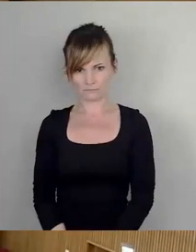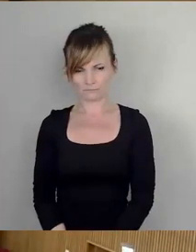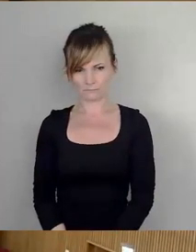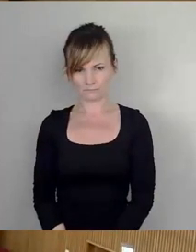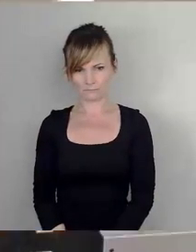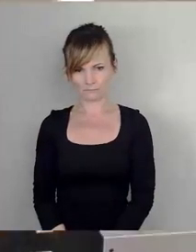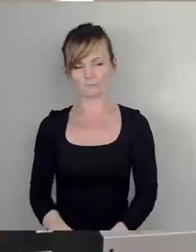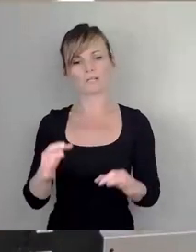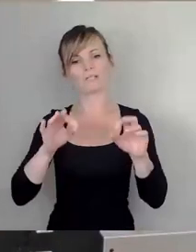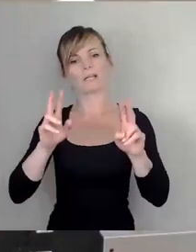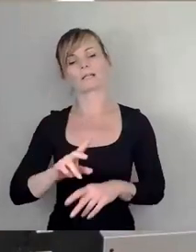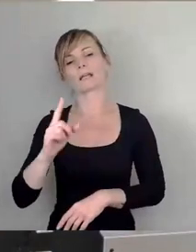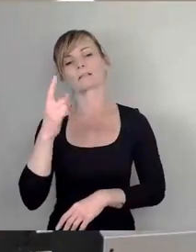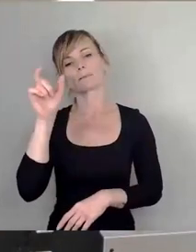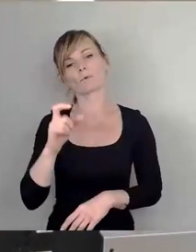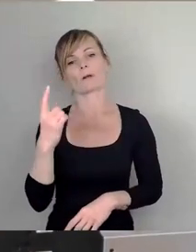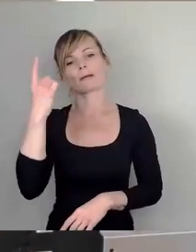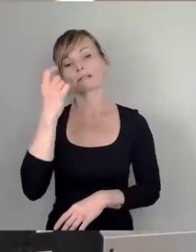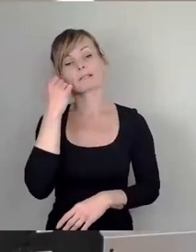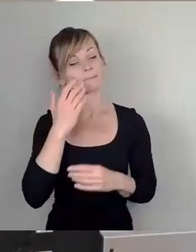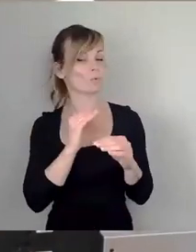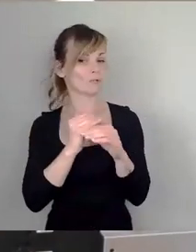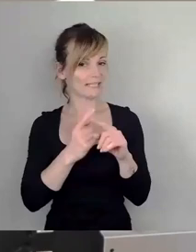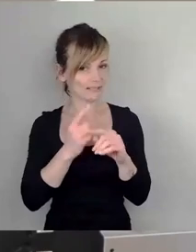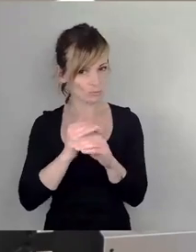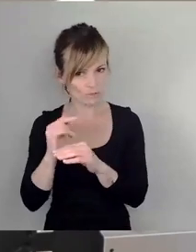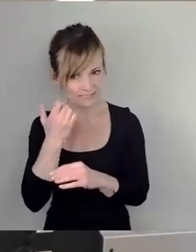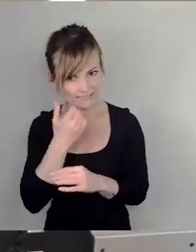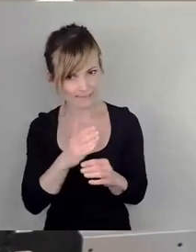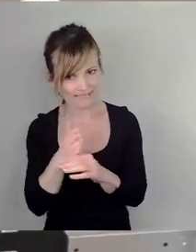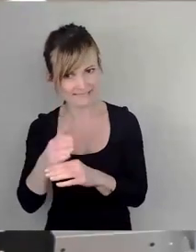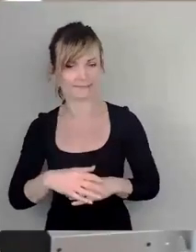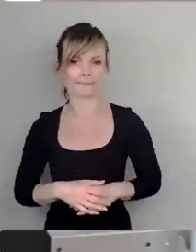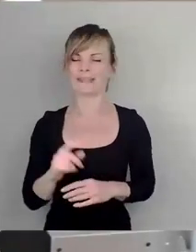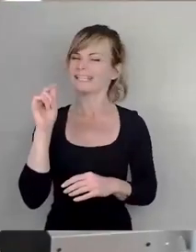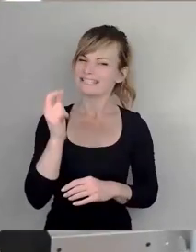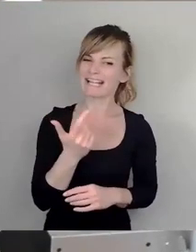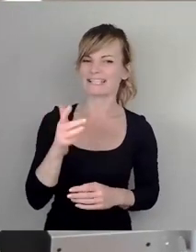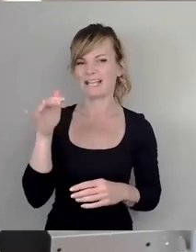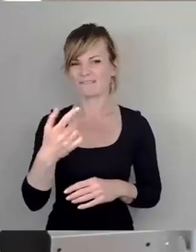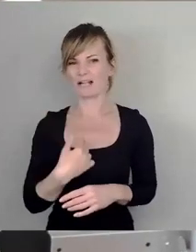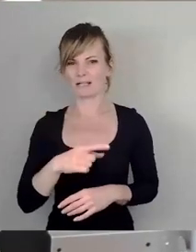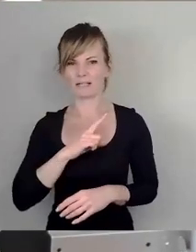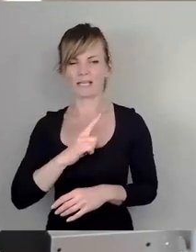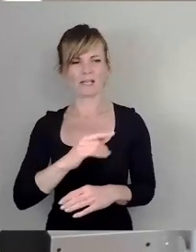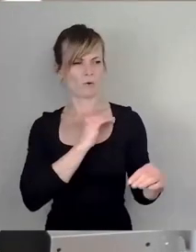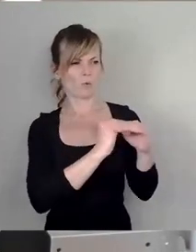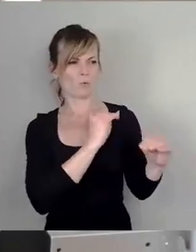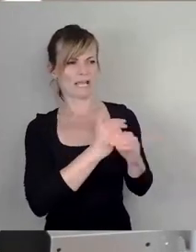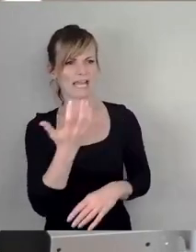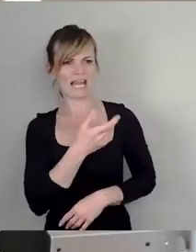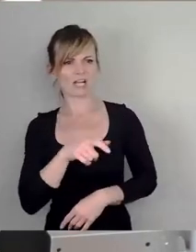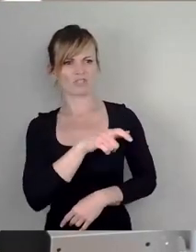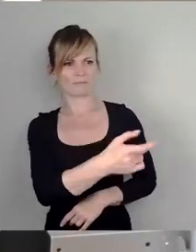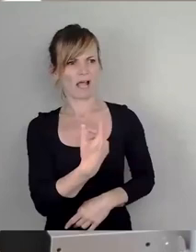Sehr geehrter Herr erster Bürgermeister, liebe Kolleginnen und Kollegen, liebe Gäste. Es ist selten der Fall, dass ich mit dem Kollegen Aschenbach mal einer Meinung bin.